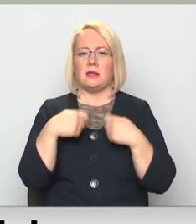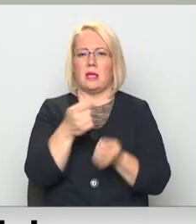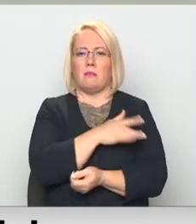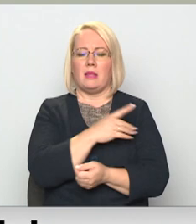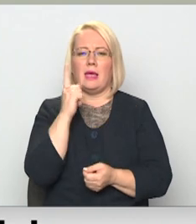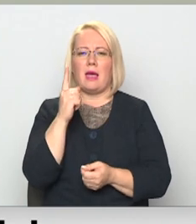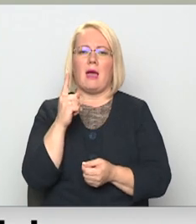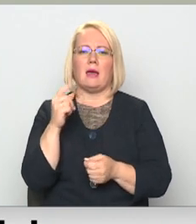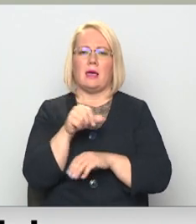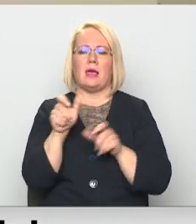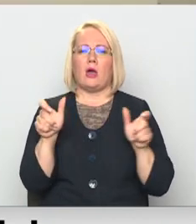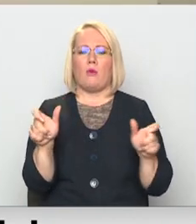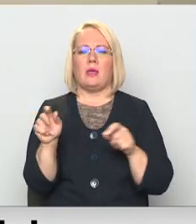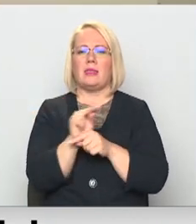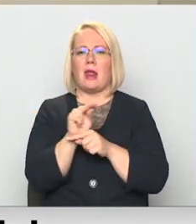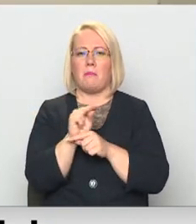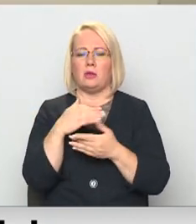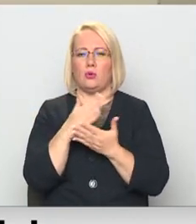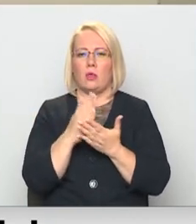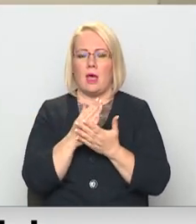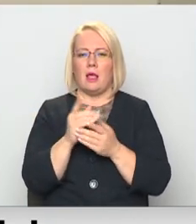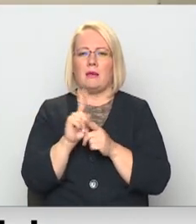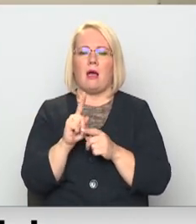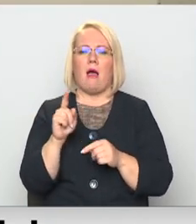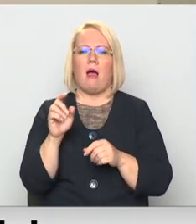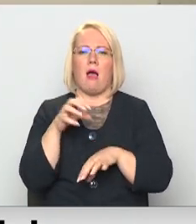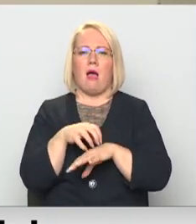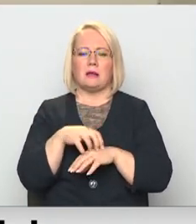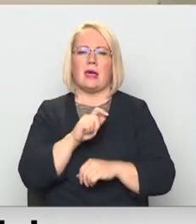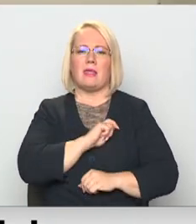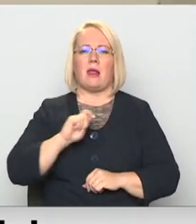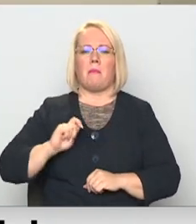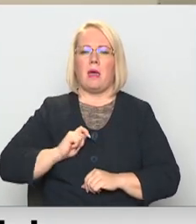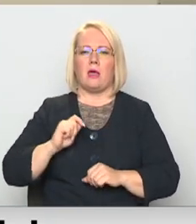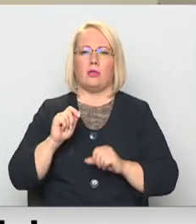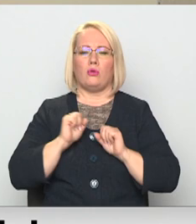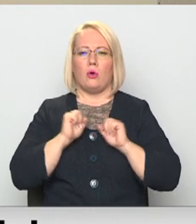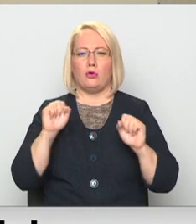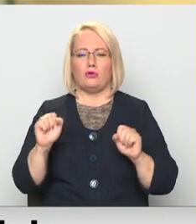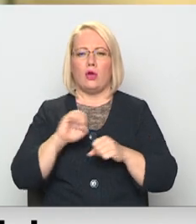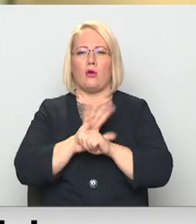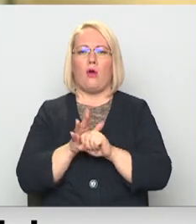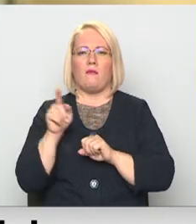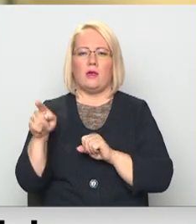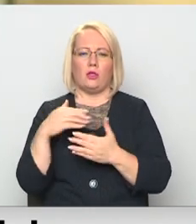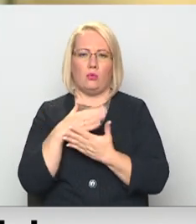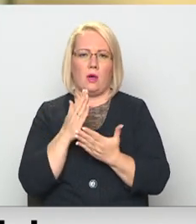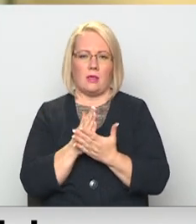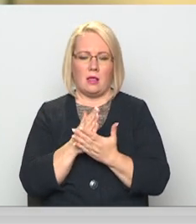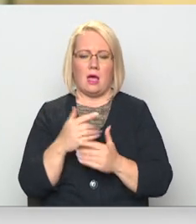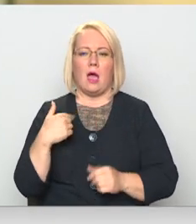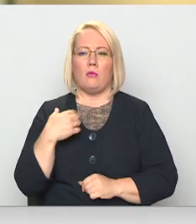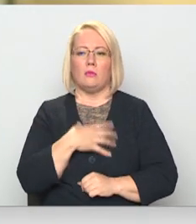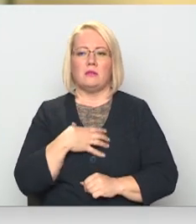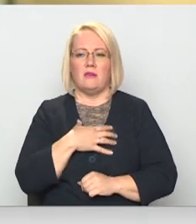terapijas nodeļas darbība balvos, līdz ar ārsta terapeita dežūru nodrošināšanu COVID-19 nodeļā. Mums nācās samazināt